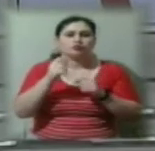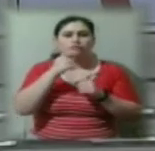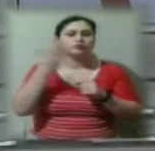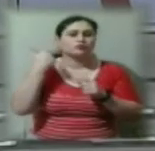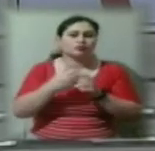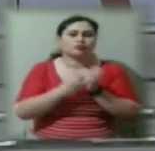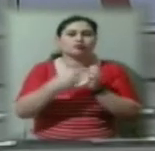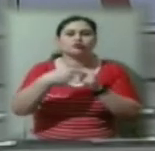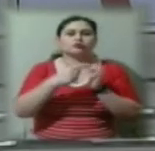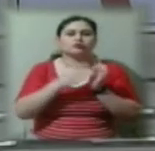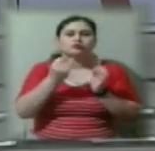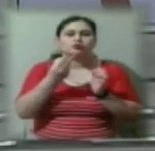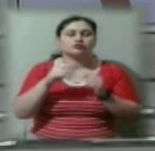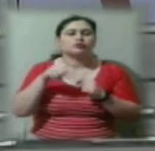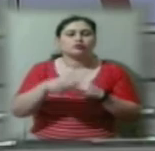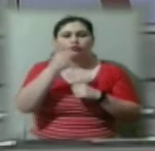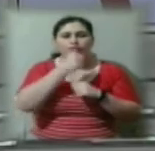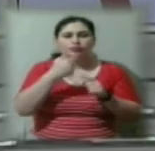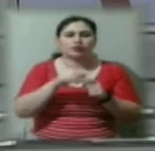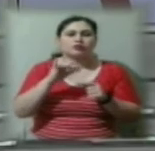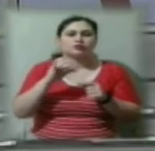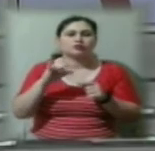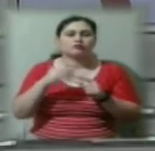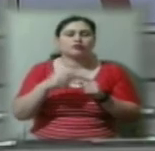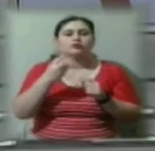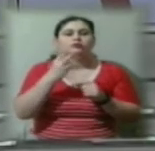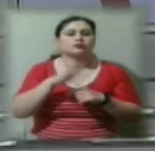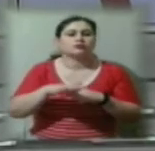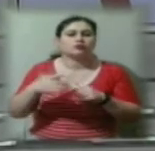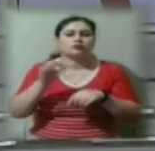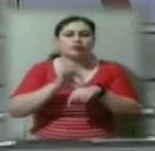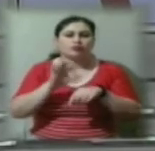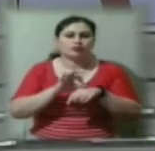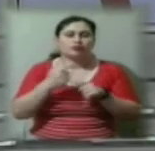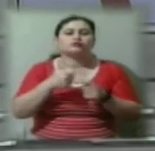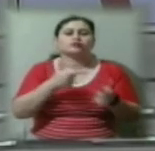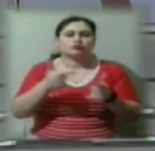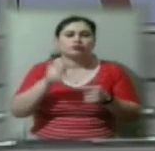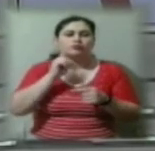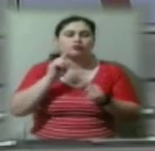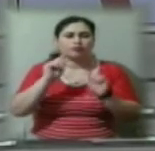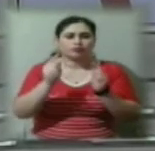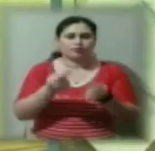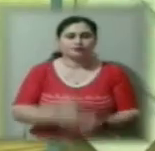поточного, ініціювали матеріаль дітей з цим захворювань. Сюжет готується до ефіру. Зараз про нього коротко.